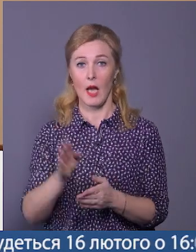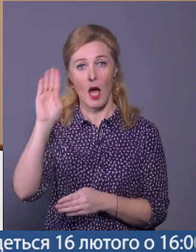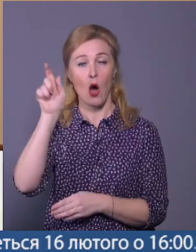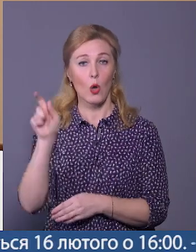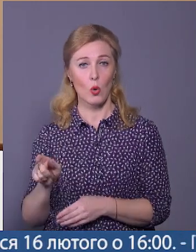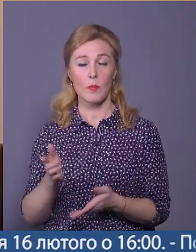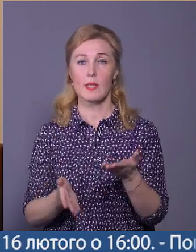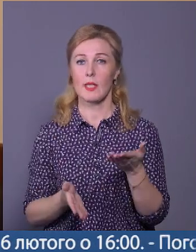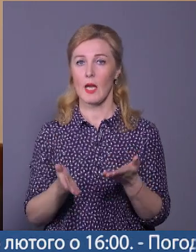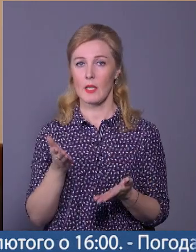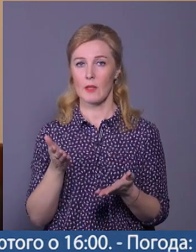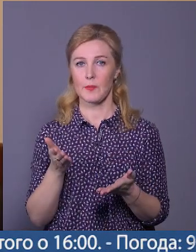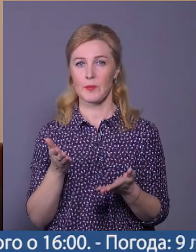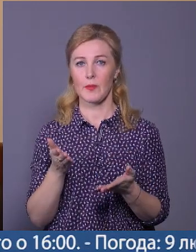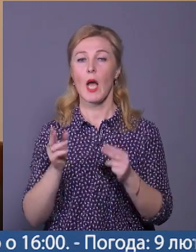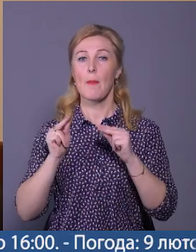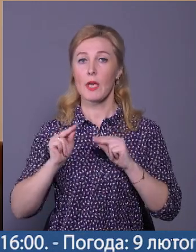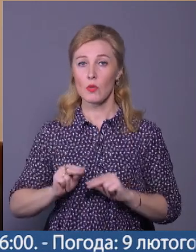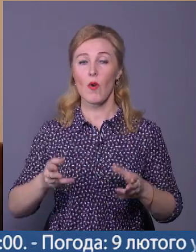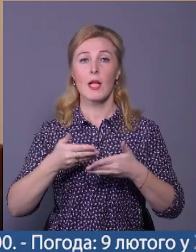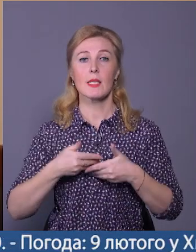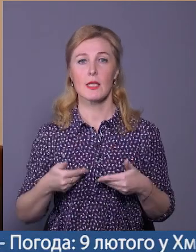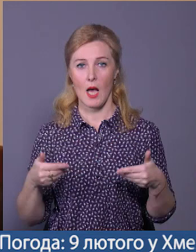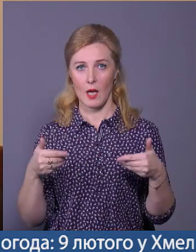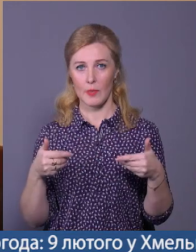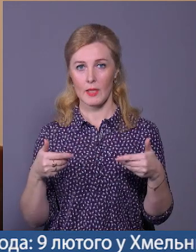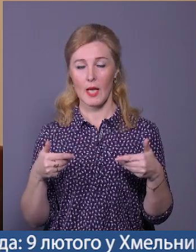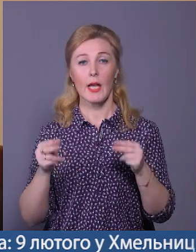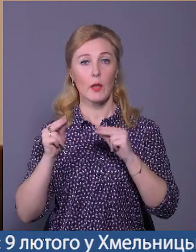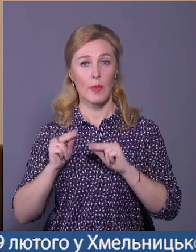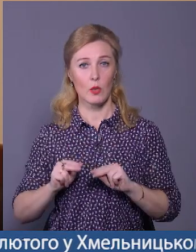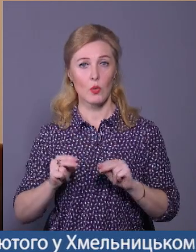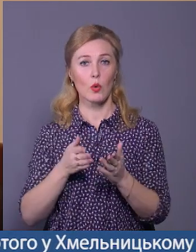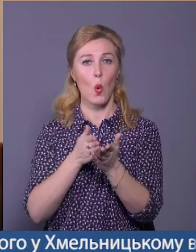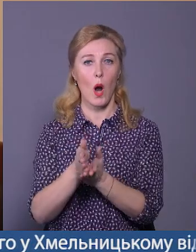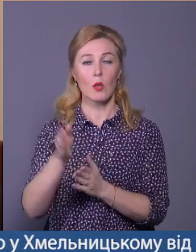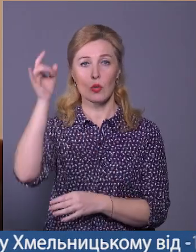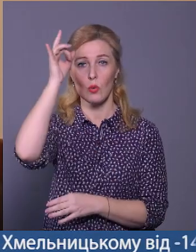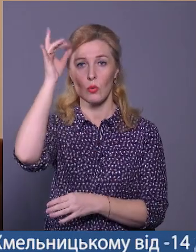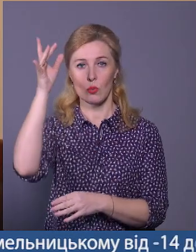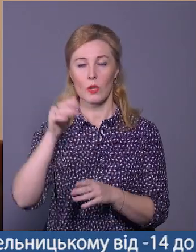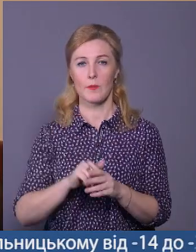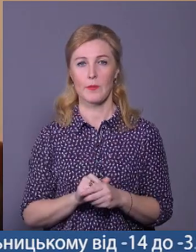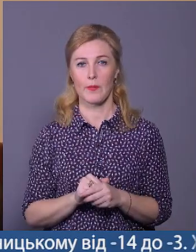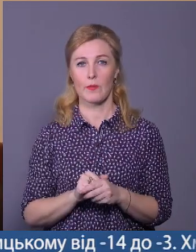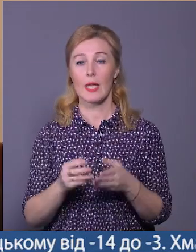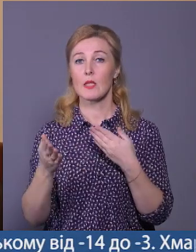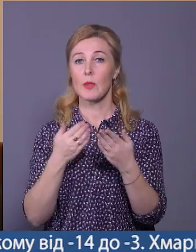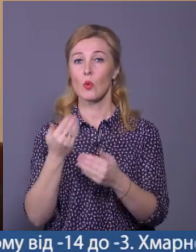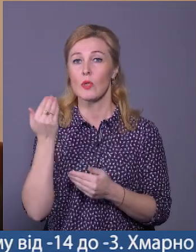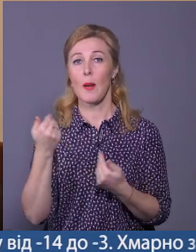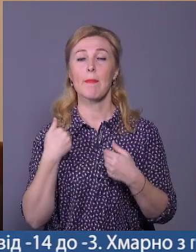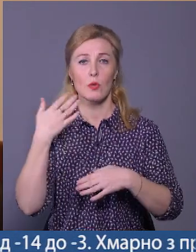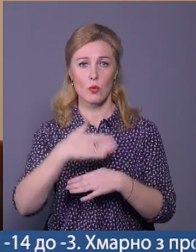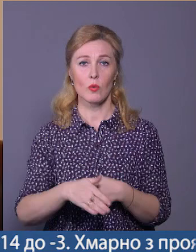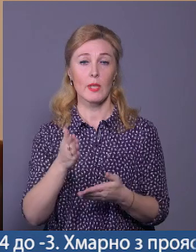працювали з нами і працюють у галузі культури. Спілкуючись з ними, ми зрозуміли,